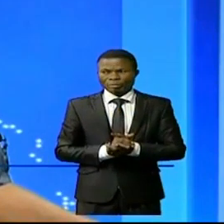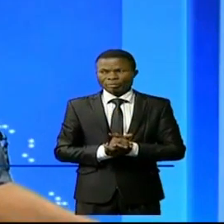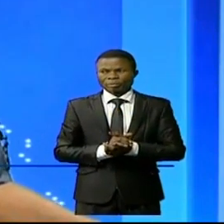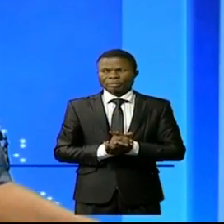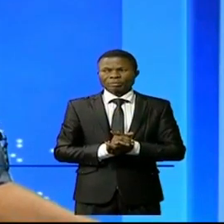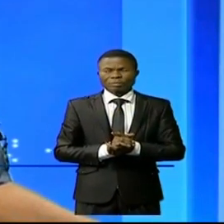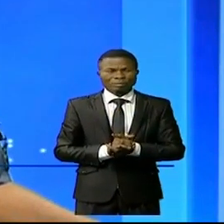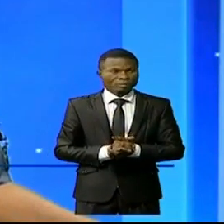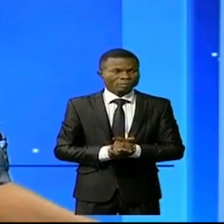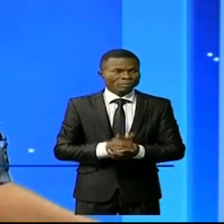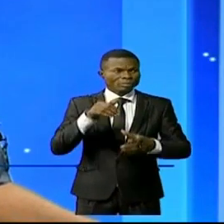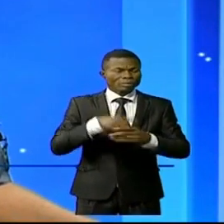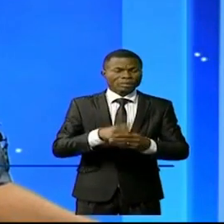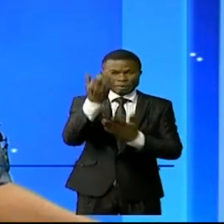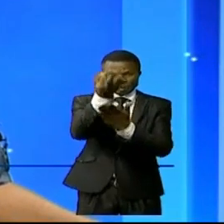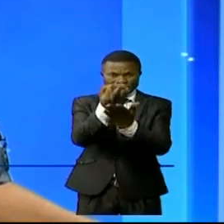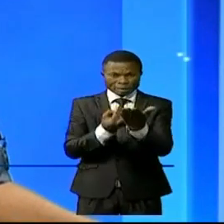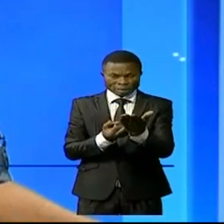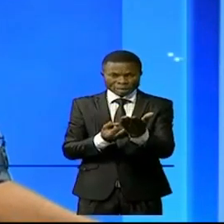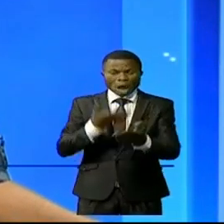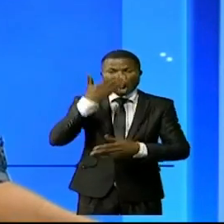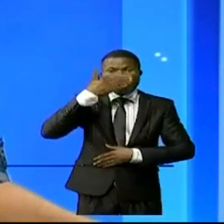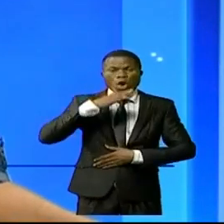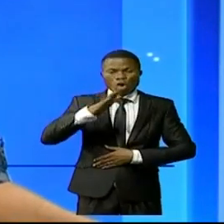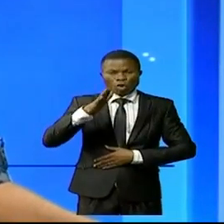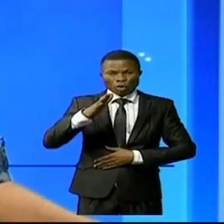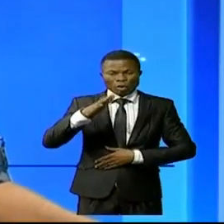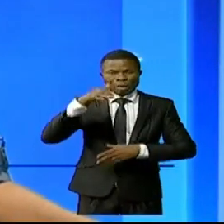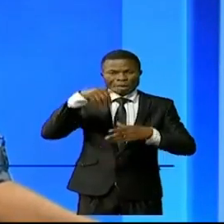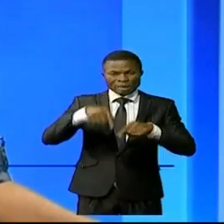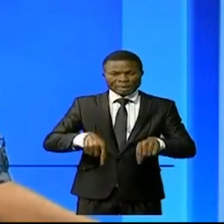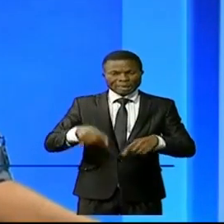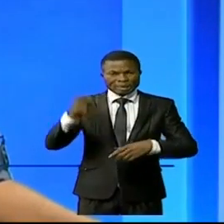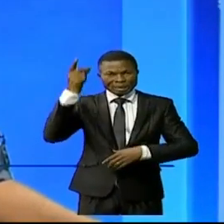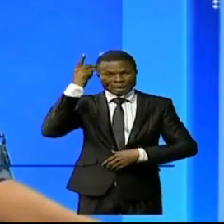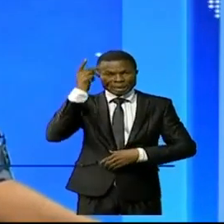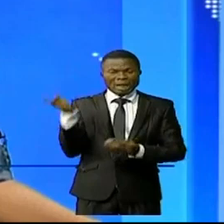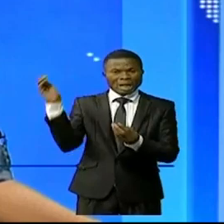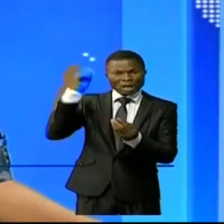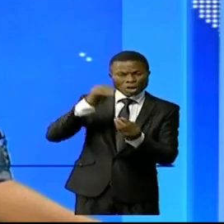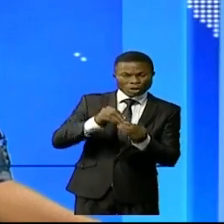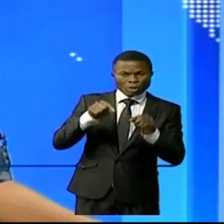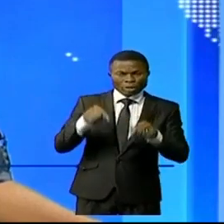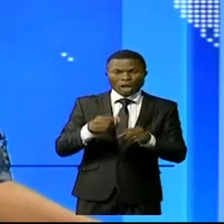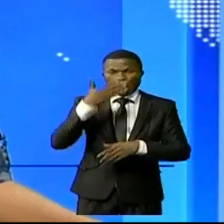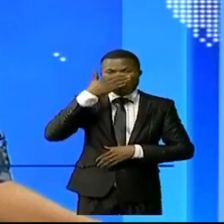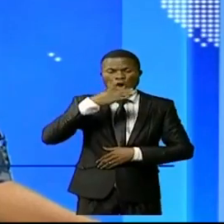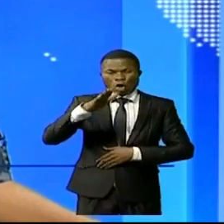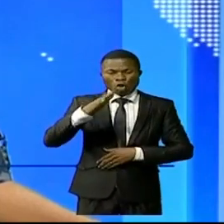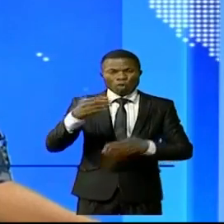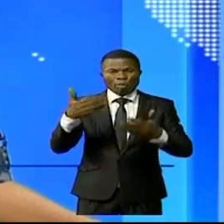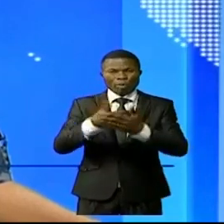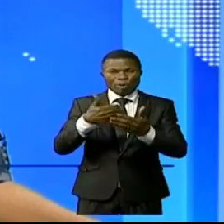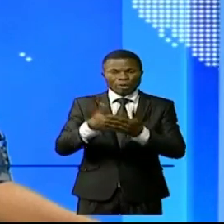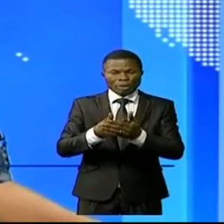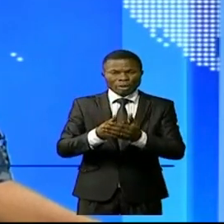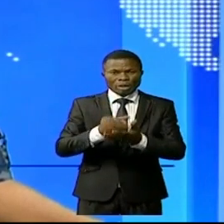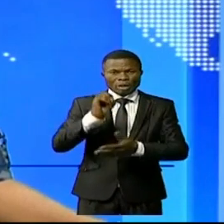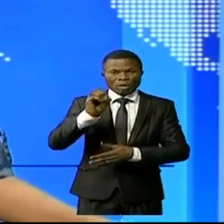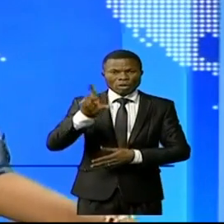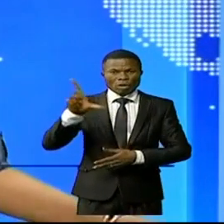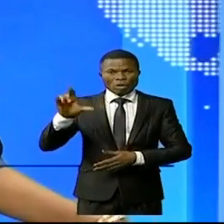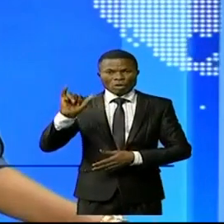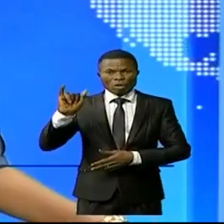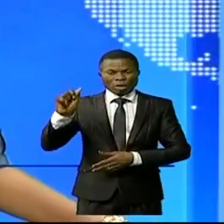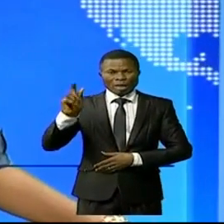Dans la liste des hôpitaux qui existent à Kinshasa s'ajoute désormais l'hôpital moderne olympique dans